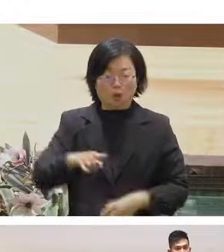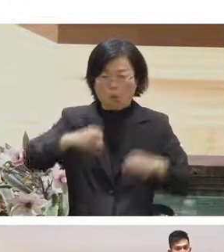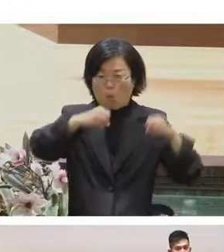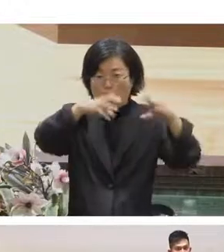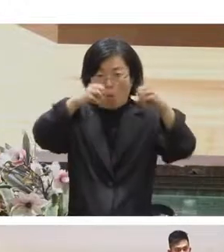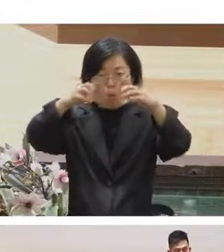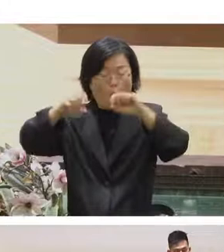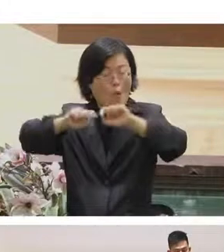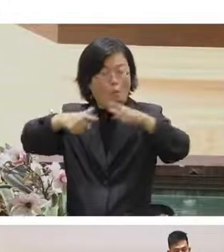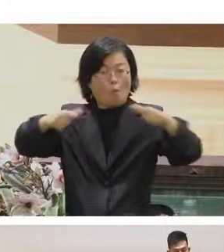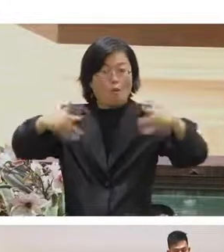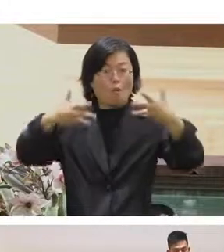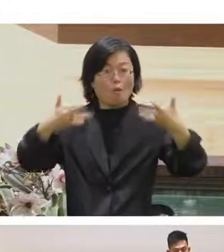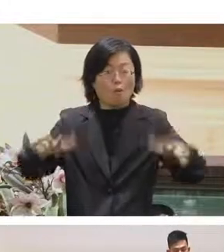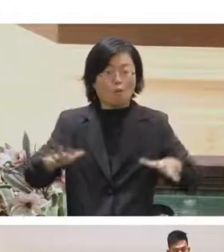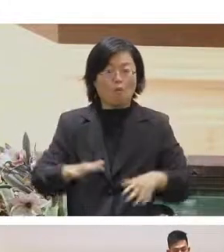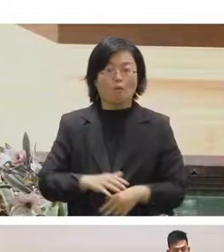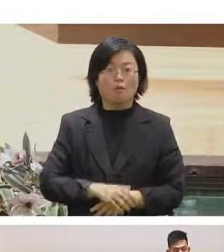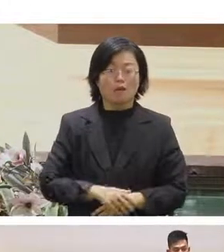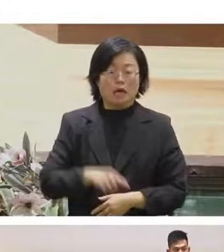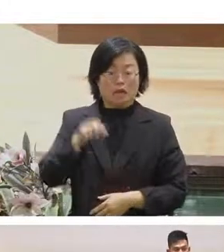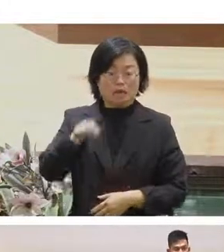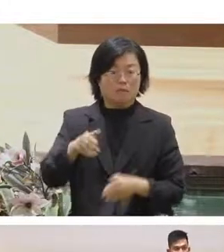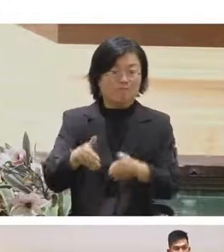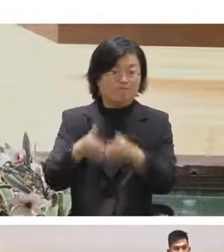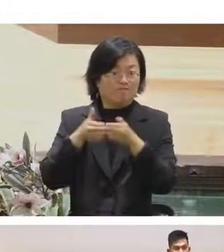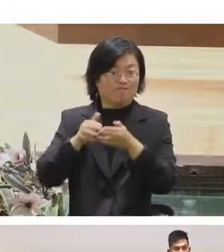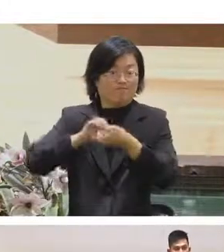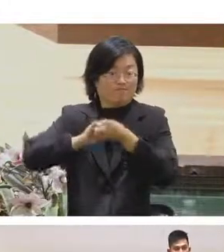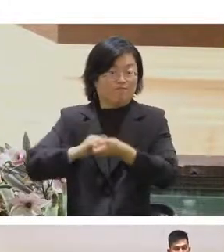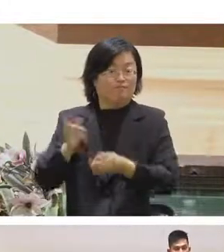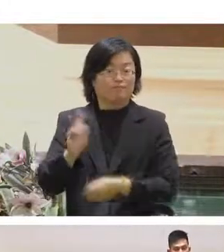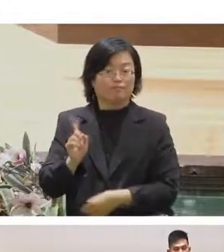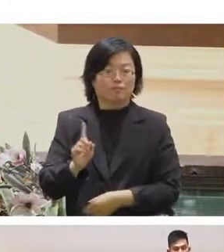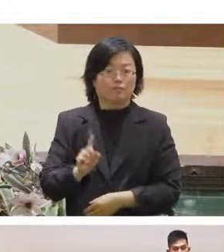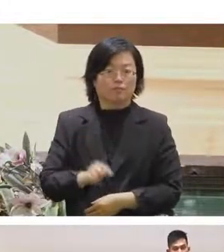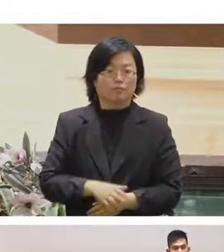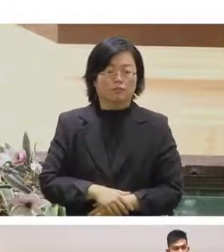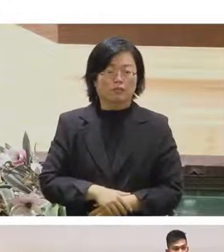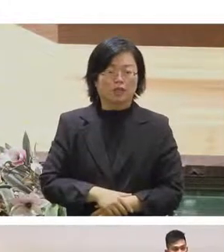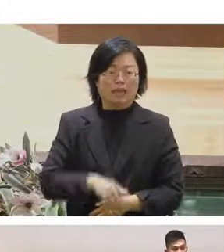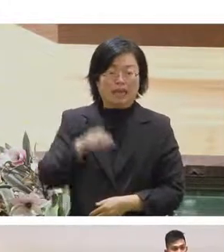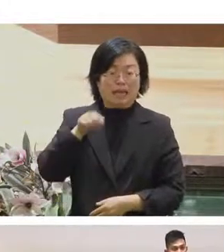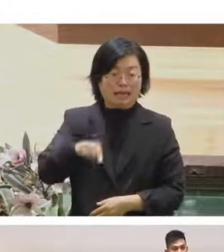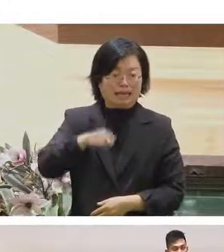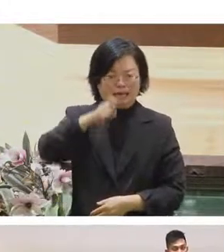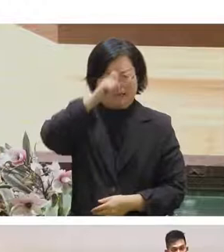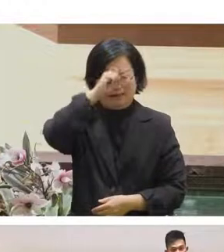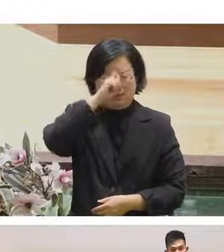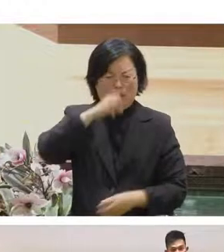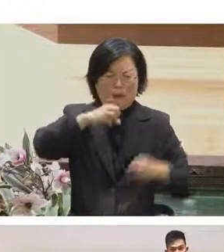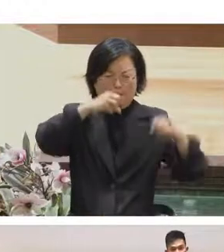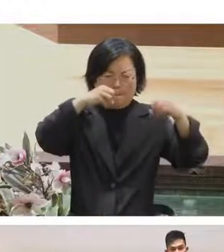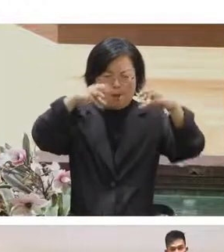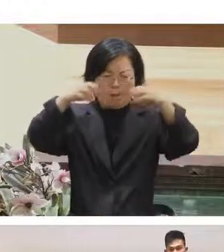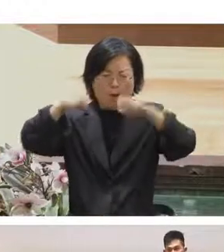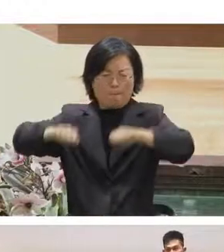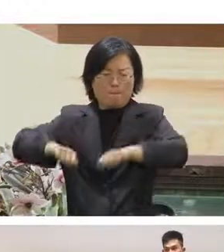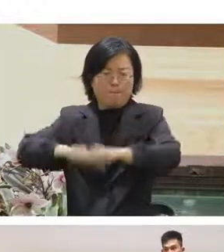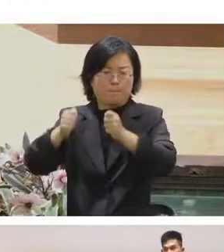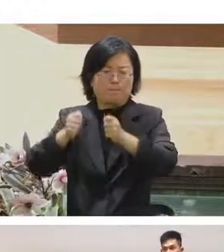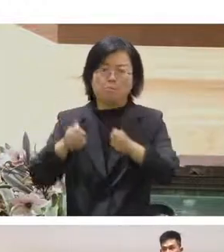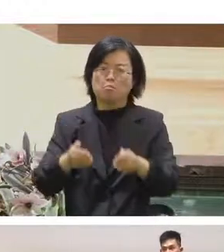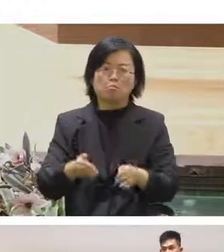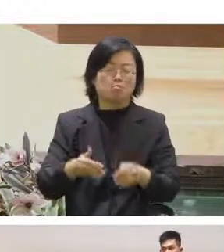泡對他們來講一個一定會需要的東西是他們希望不要有燈泡是壞掉的根據這個價值